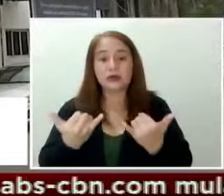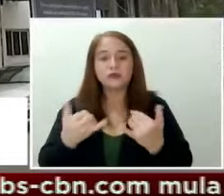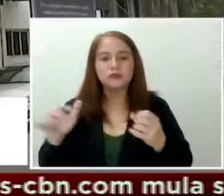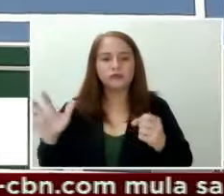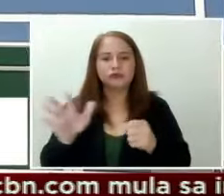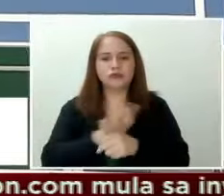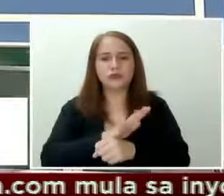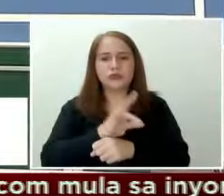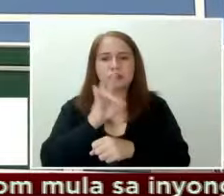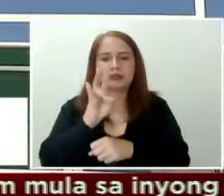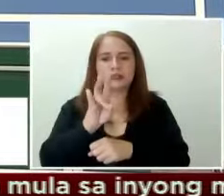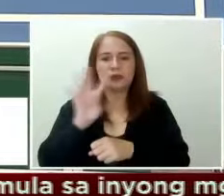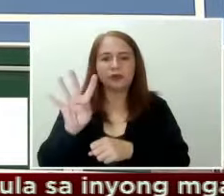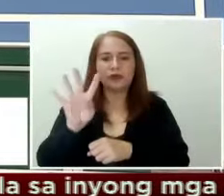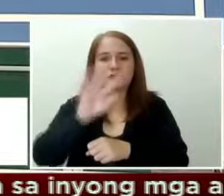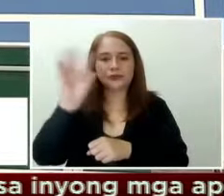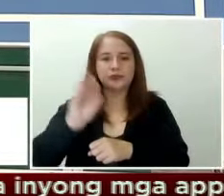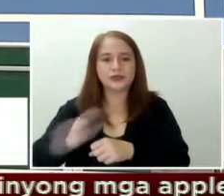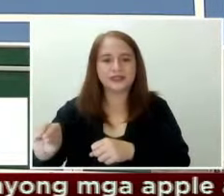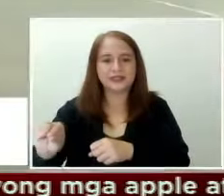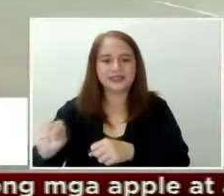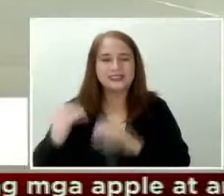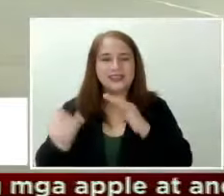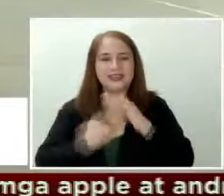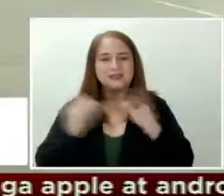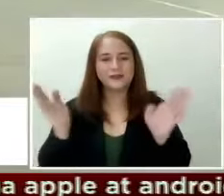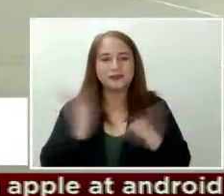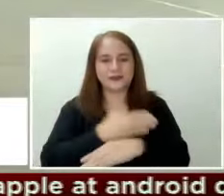74% ng isolation rooms.